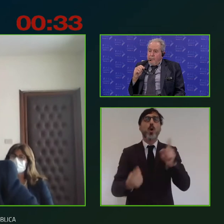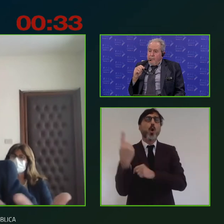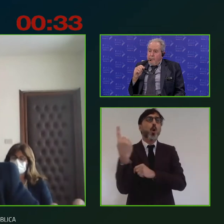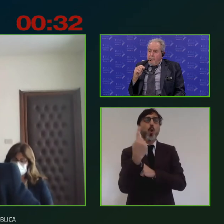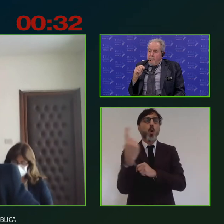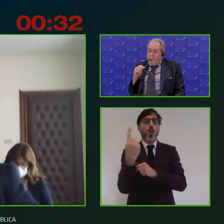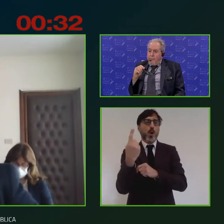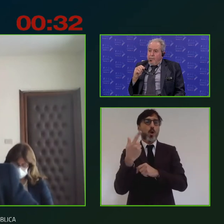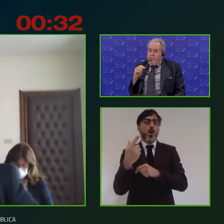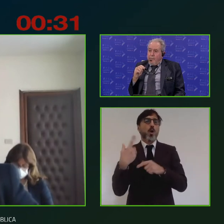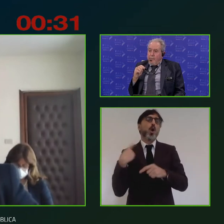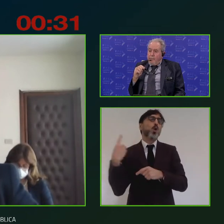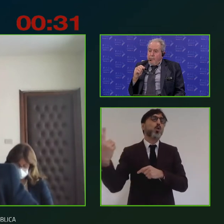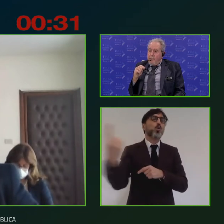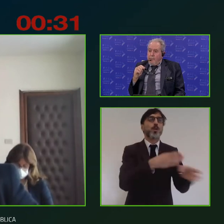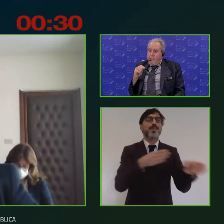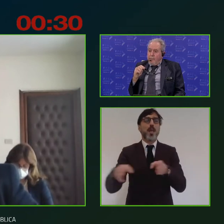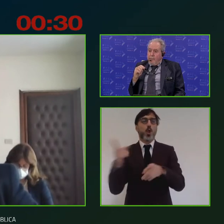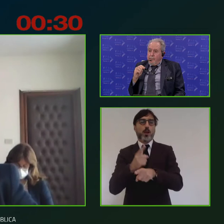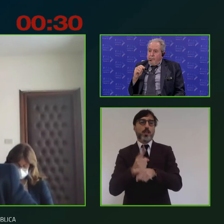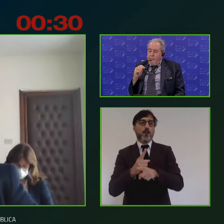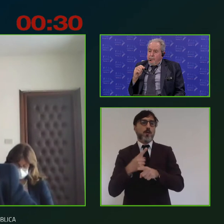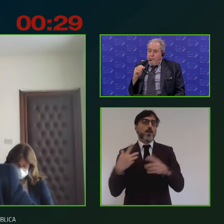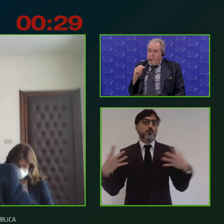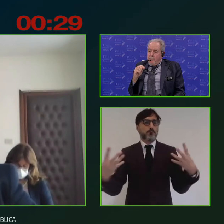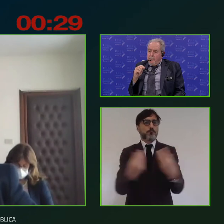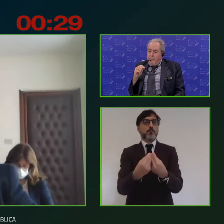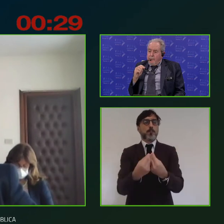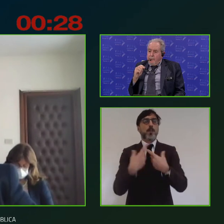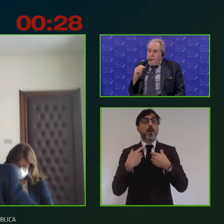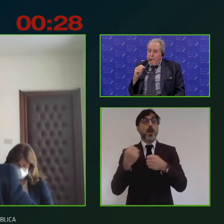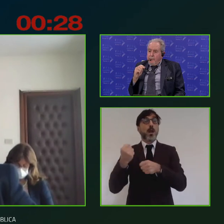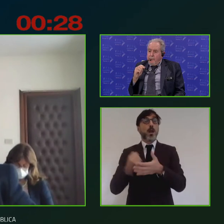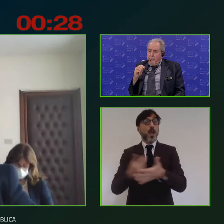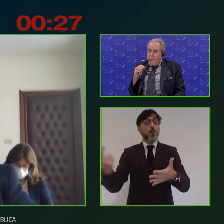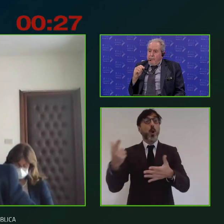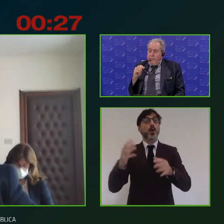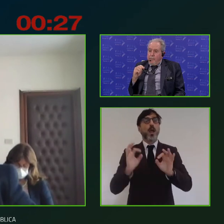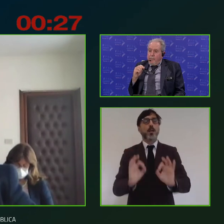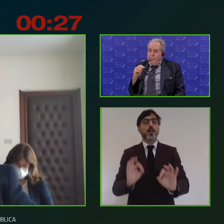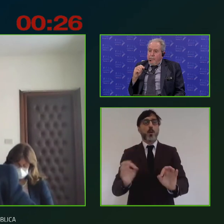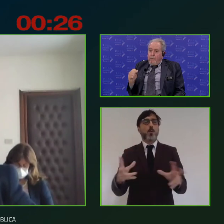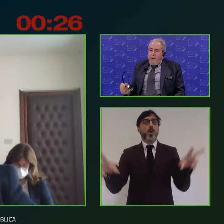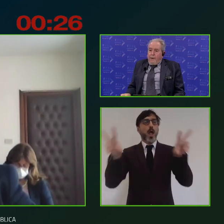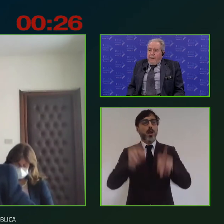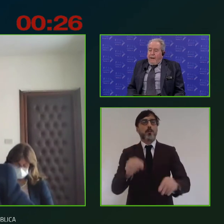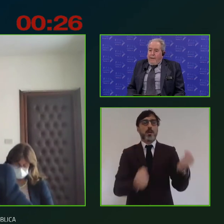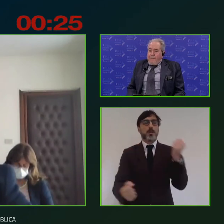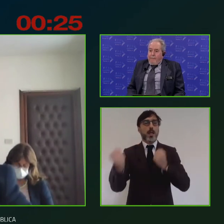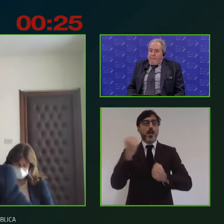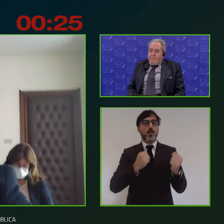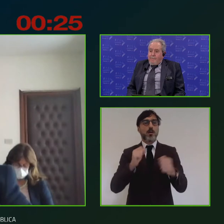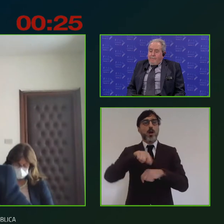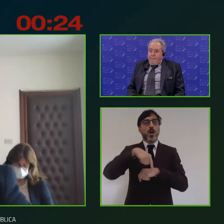abbracci tutti i settori perché è fondamentale ed è importante anche per la ripresa economica. Poi